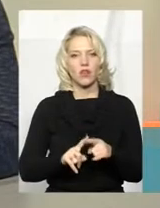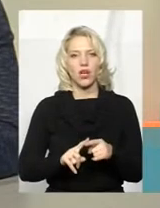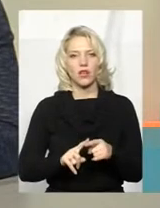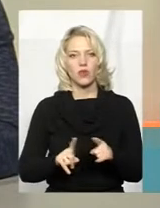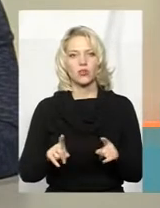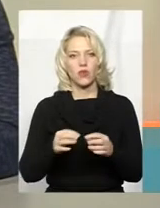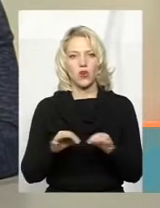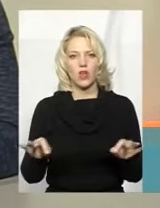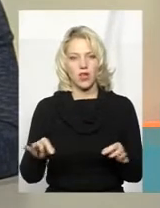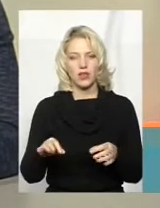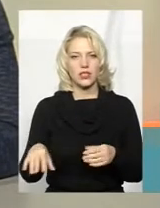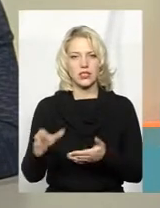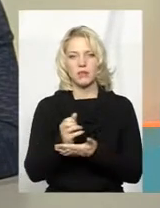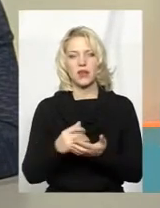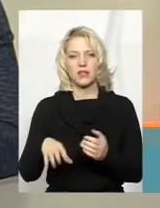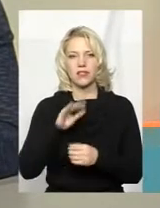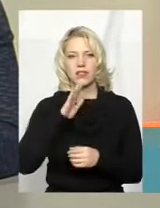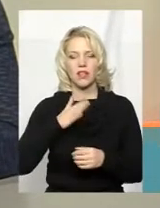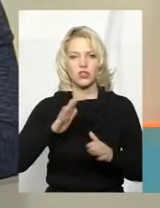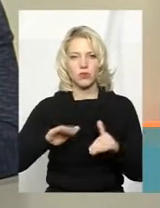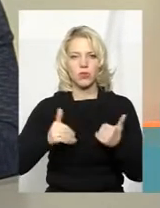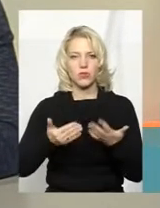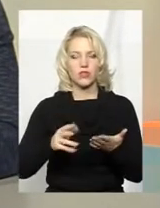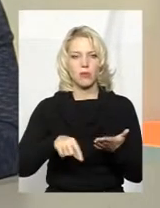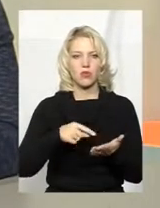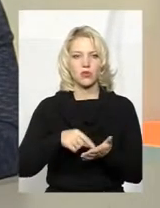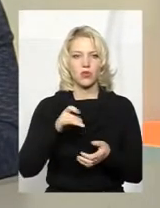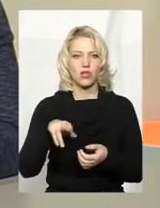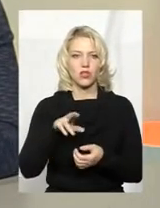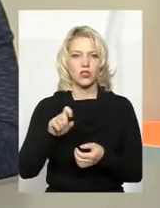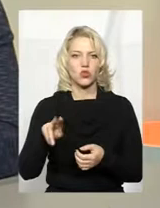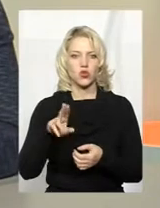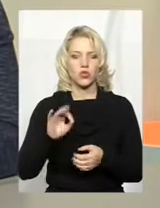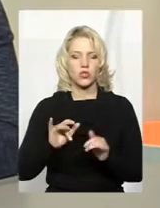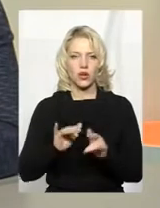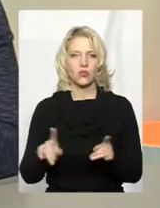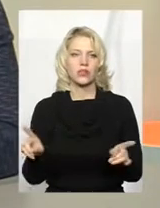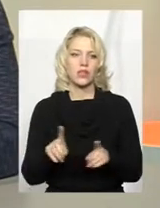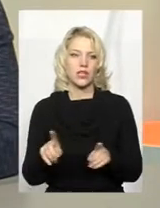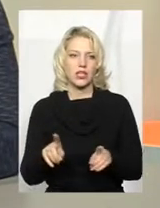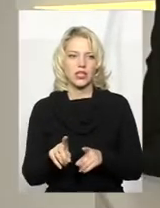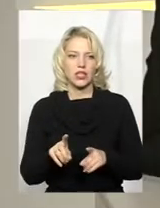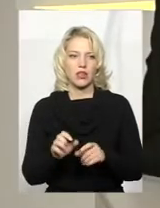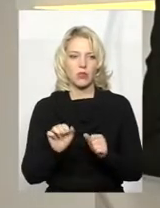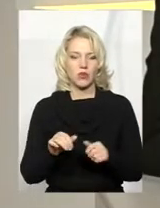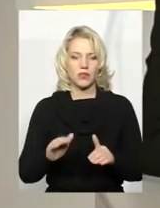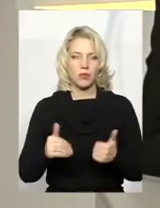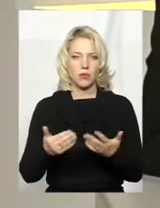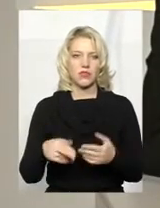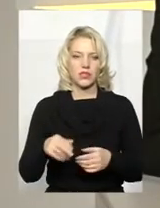зібрати всі наші пропозиції міської ради щодо заходів, які ми можемо запропонувати для